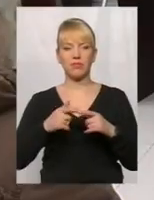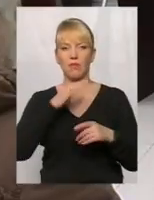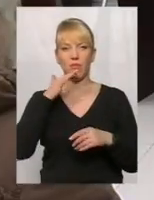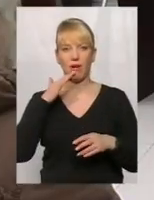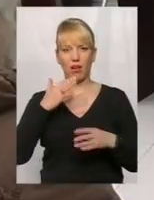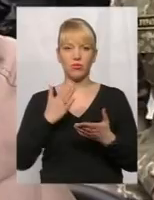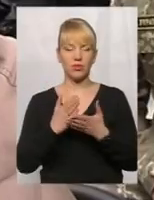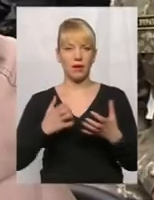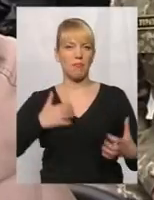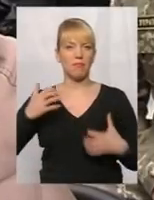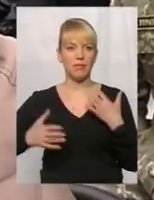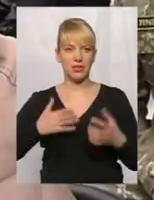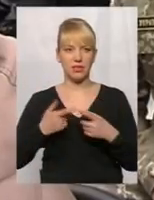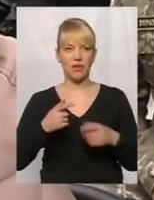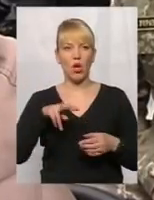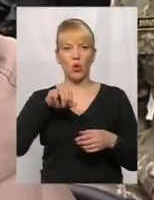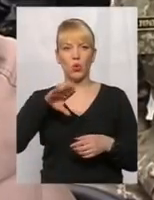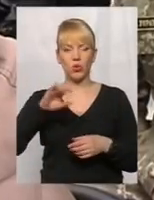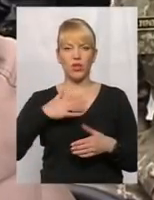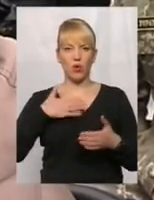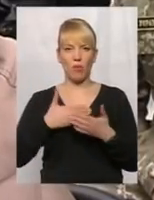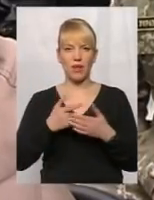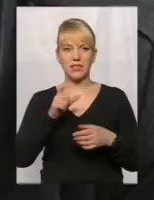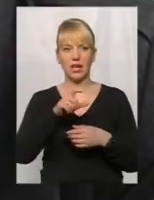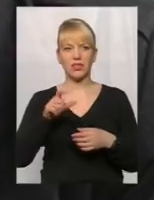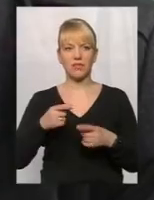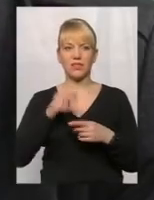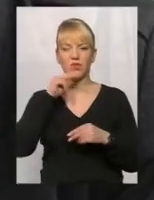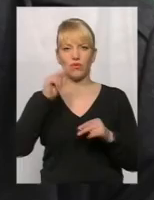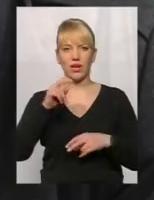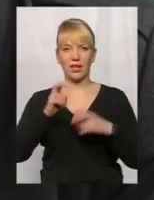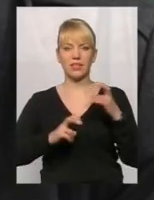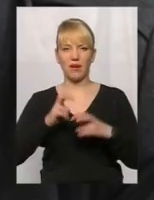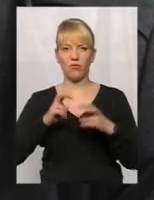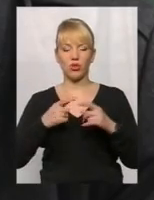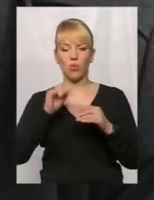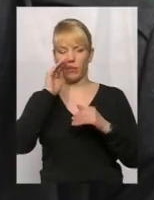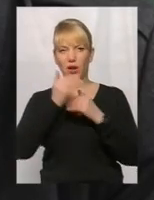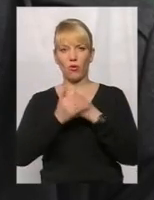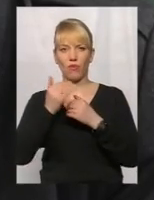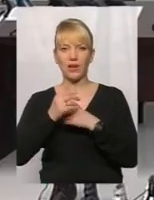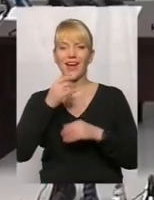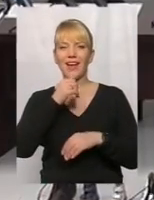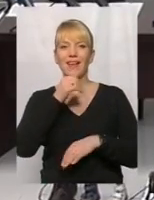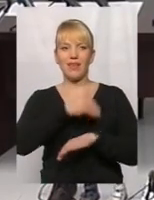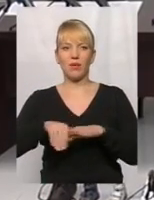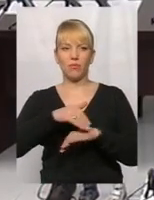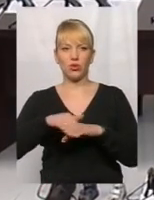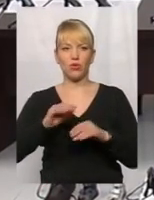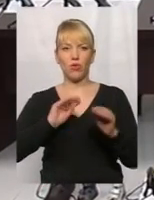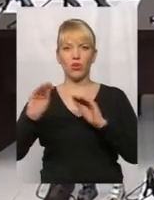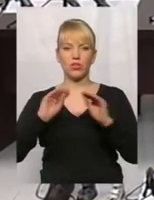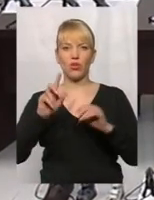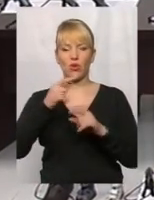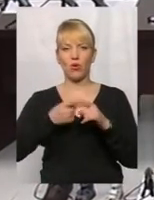пристрасті. У лютому громадські активісти звинуватили керівництво заводу у приховуванні імпортного устаткування. Його за